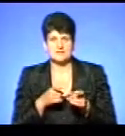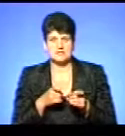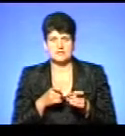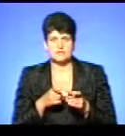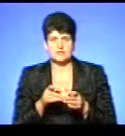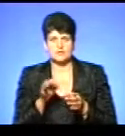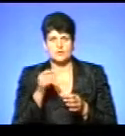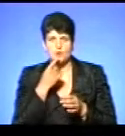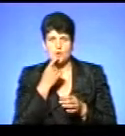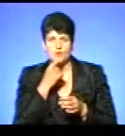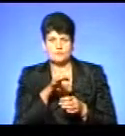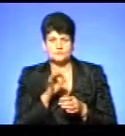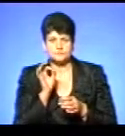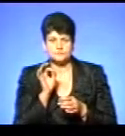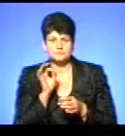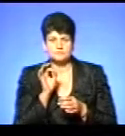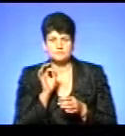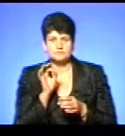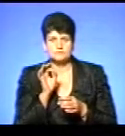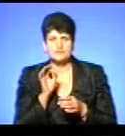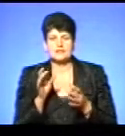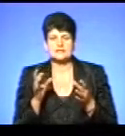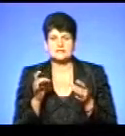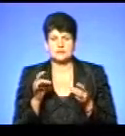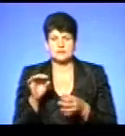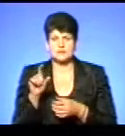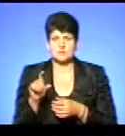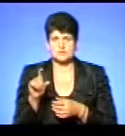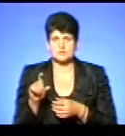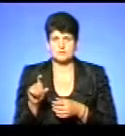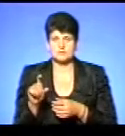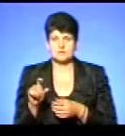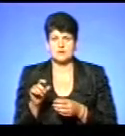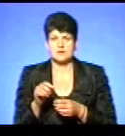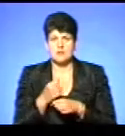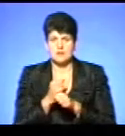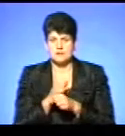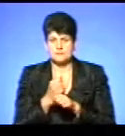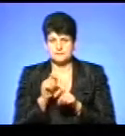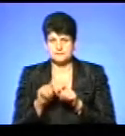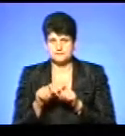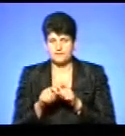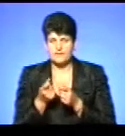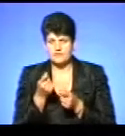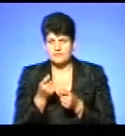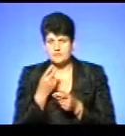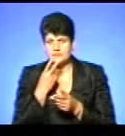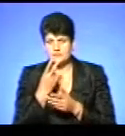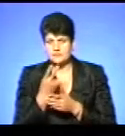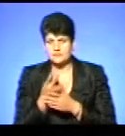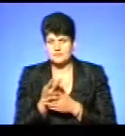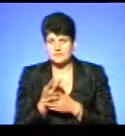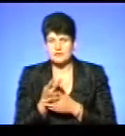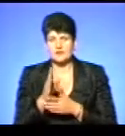крові, і сиротка відстоюється з цієї крові, в крові виявляється антитіла до